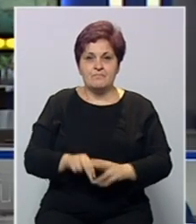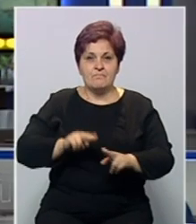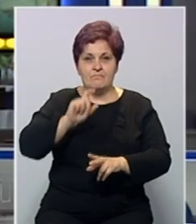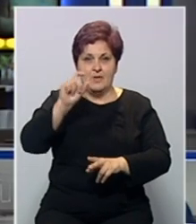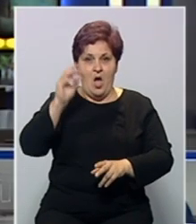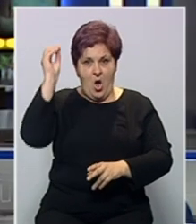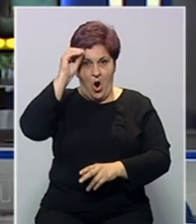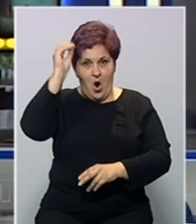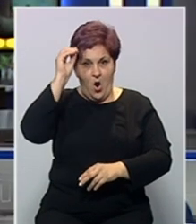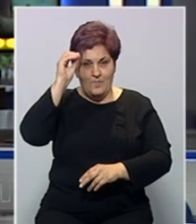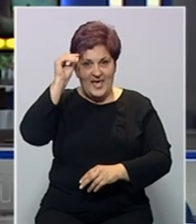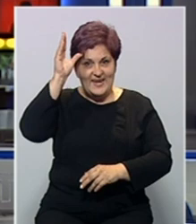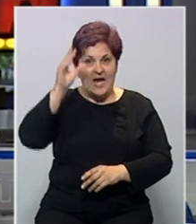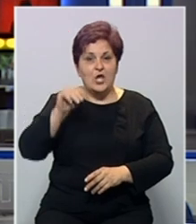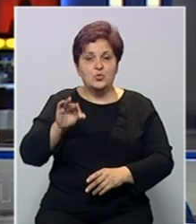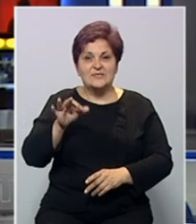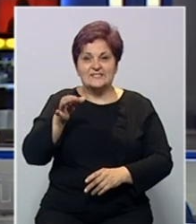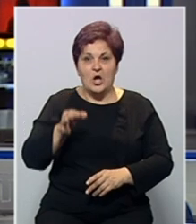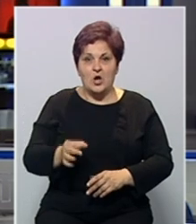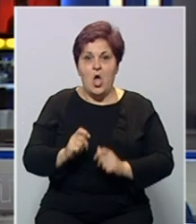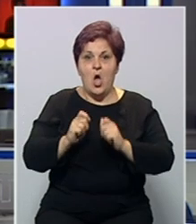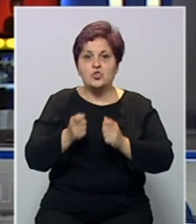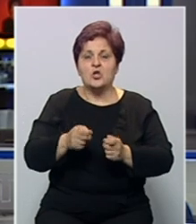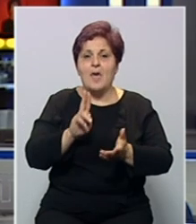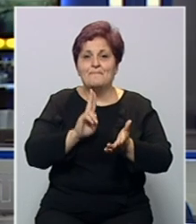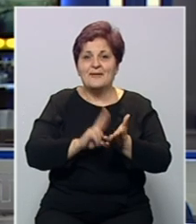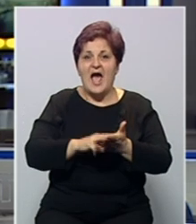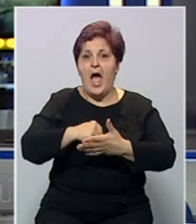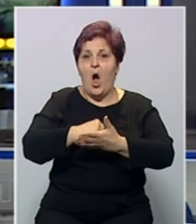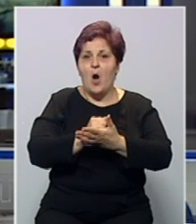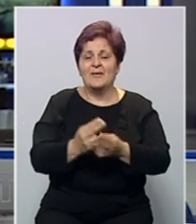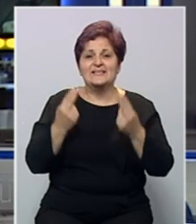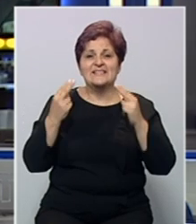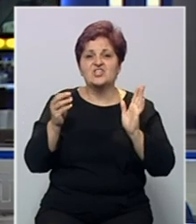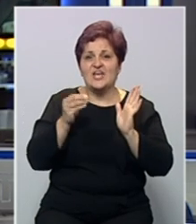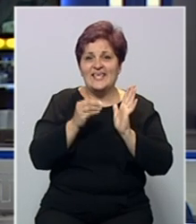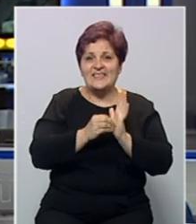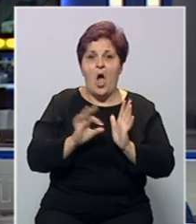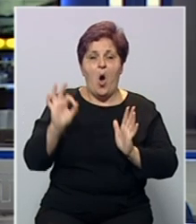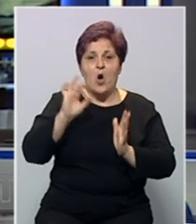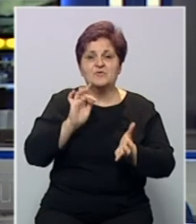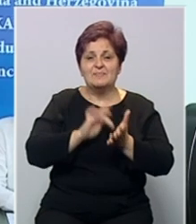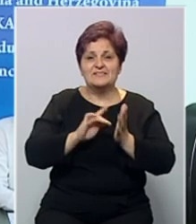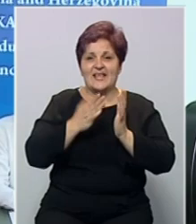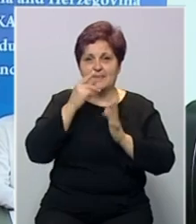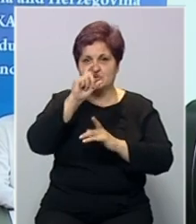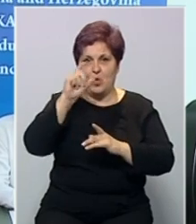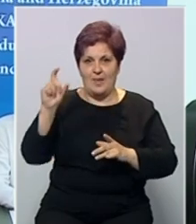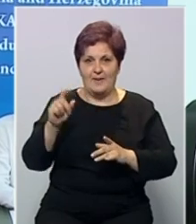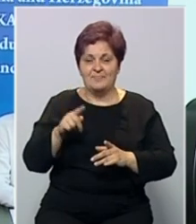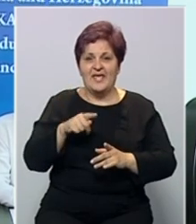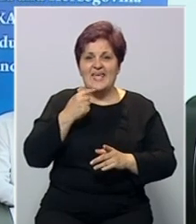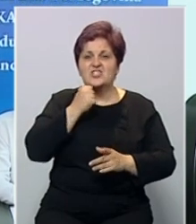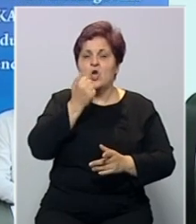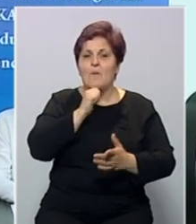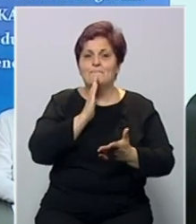Ministarstvo obrazovanja i nauke Tuzlanskog kantona donijelo je pravilnik u obilježavanju značajnijih datuma u osnovnim i srednjim školama.